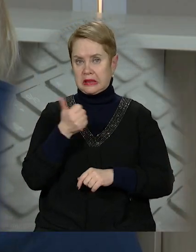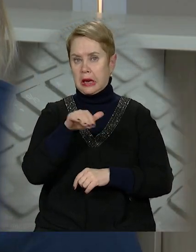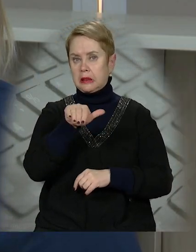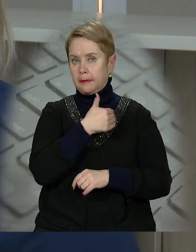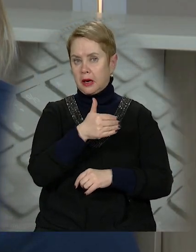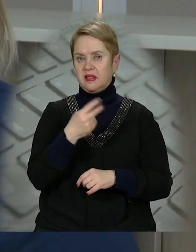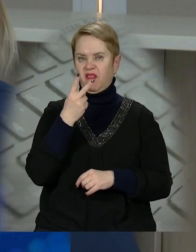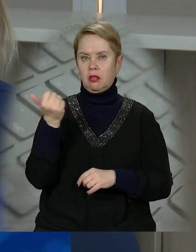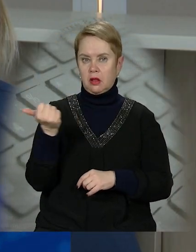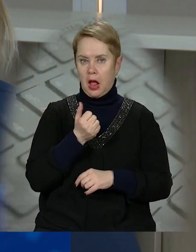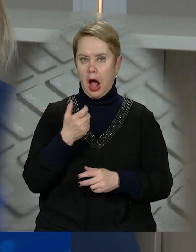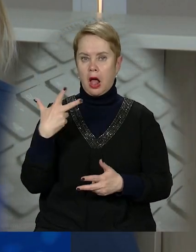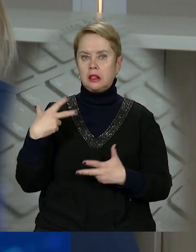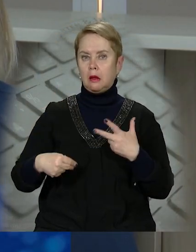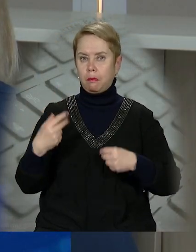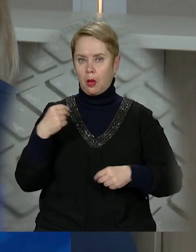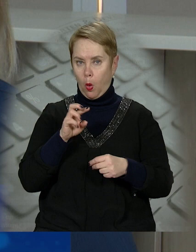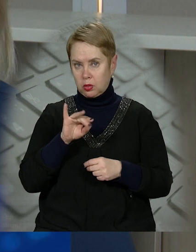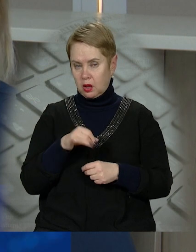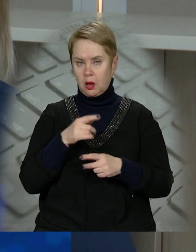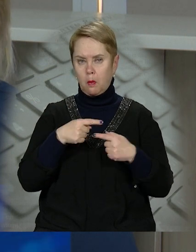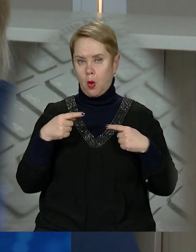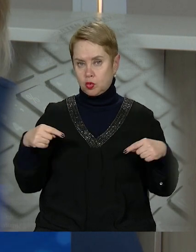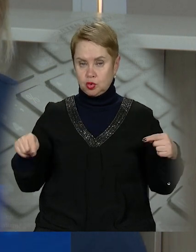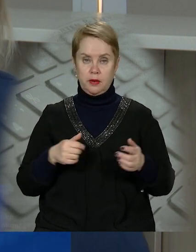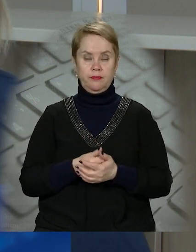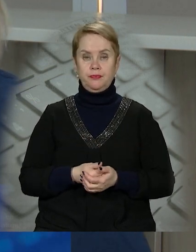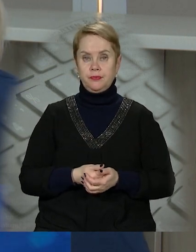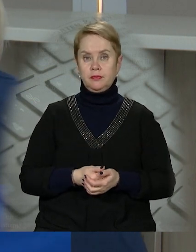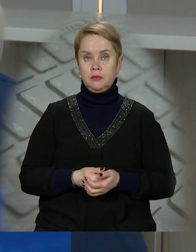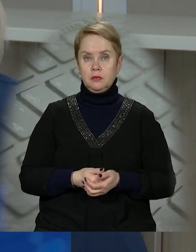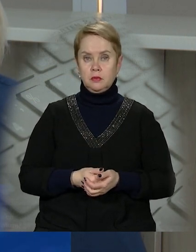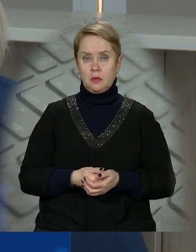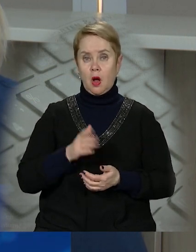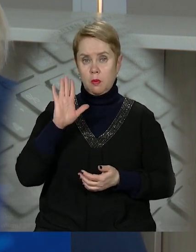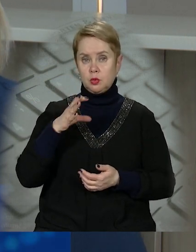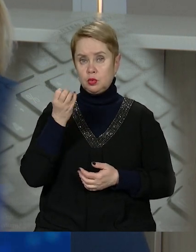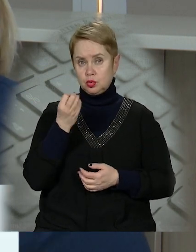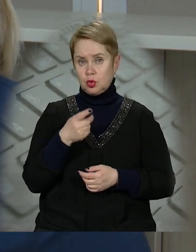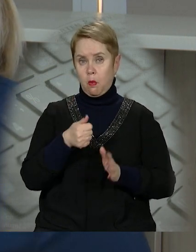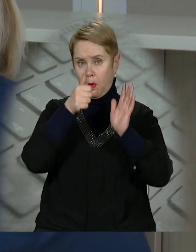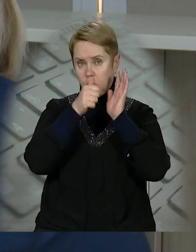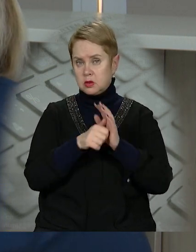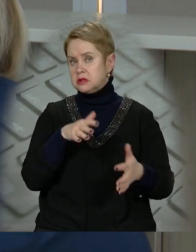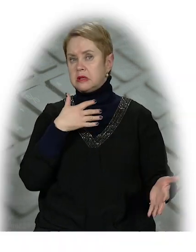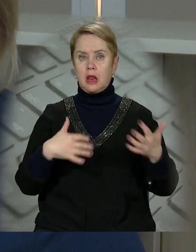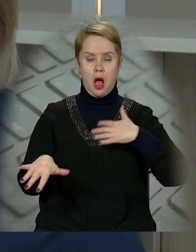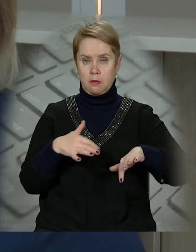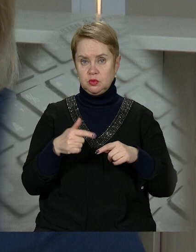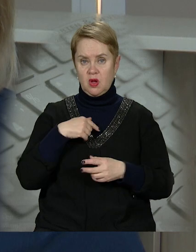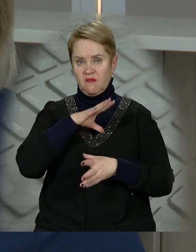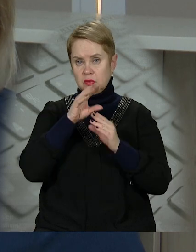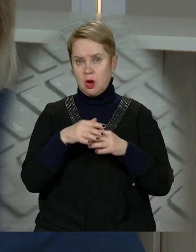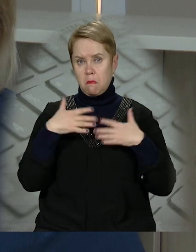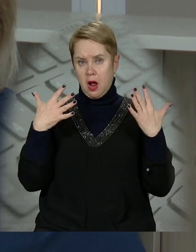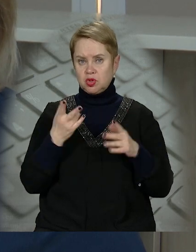Тижні температури, тижні антибіотики і інше. І потім ще півгода з більшою слабостю. Але у